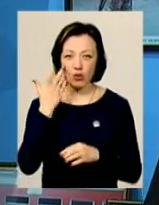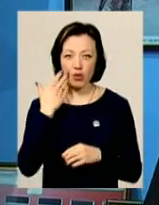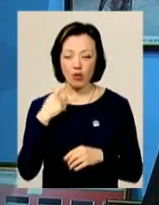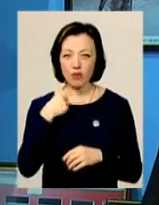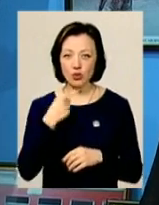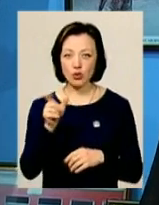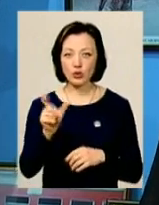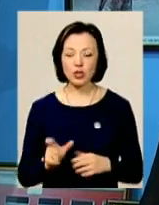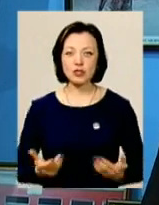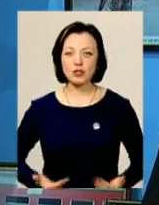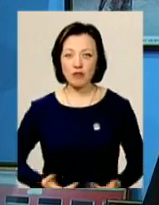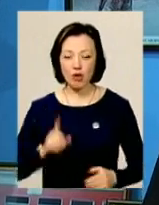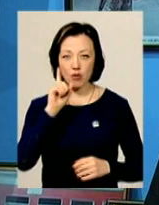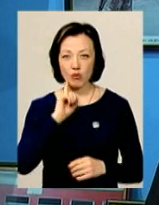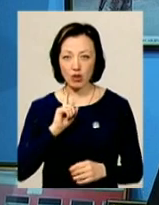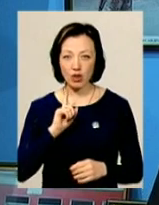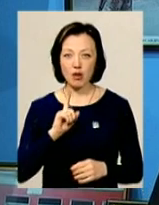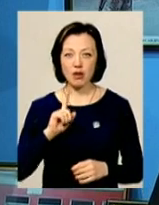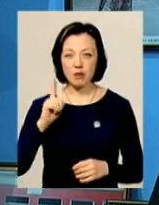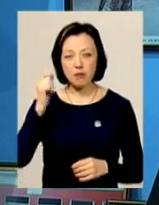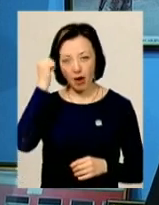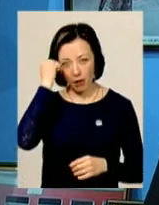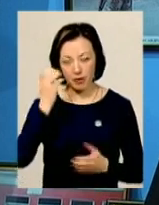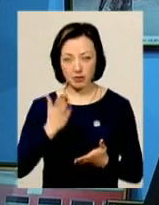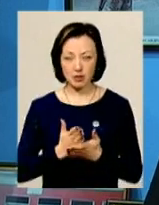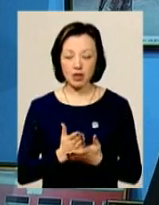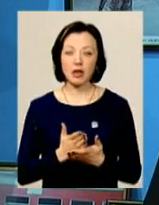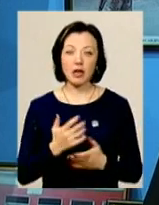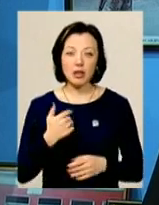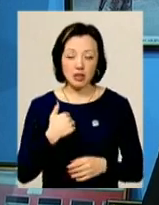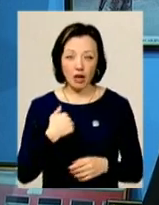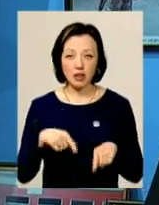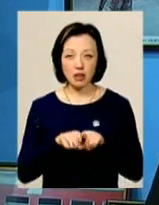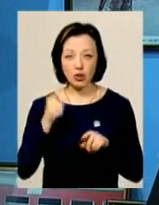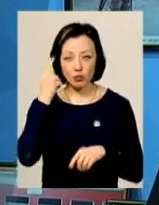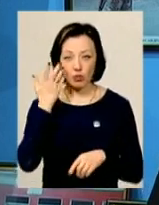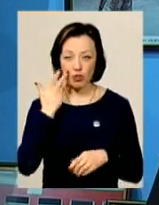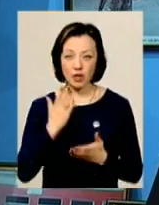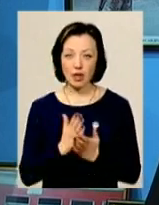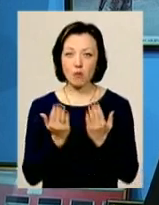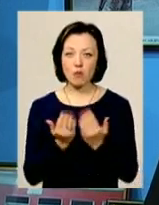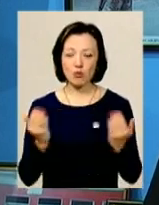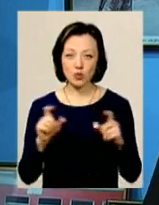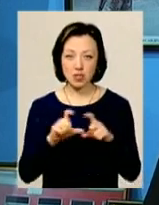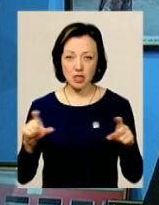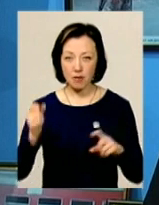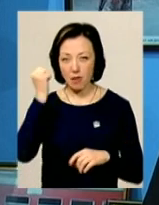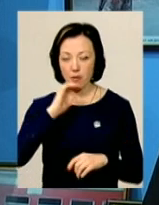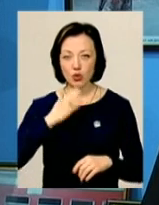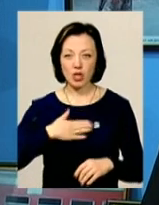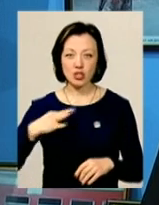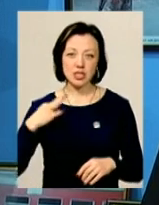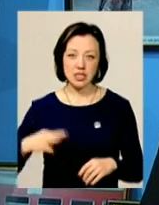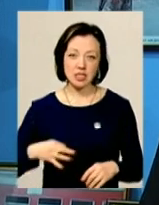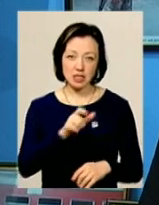говорять, що людина жива, поки про ню пам'ятають. І я так думаю, що коли є музей, то пам'ять про наших